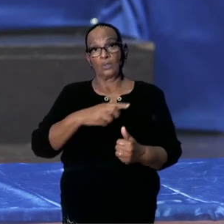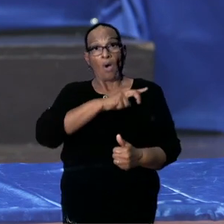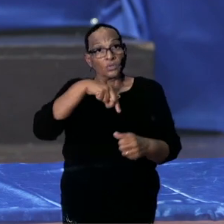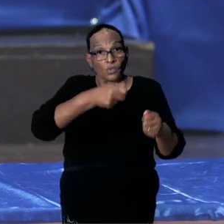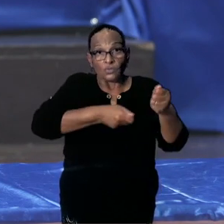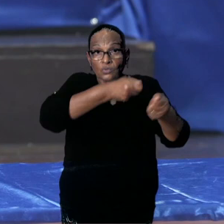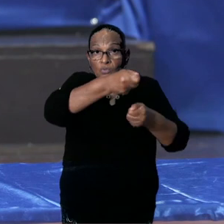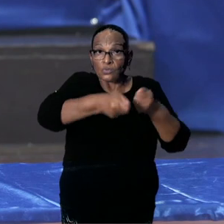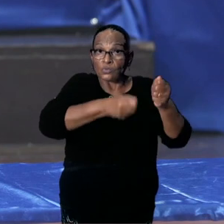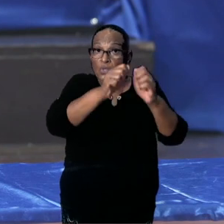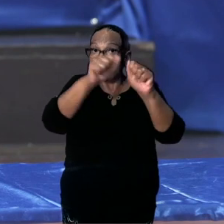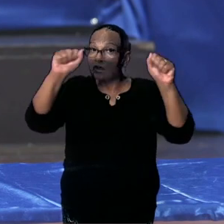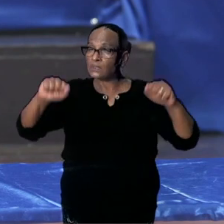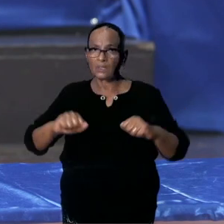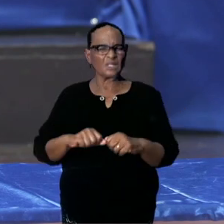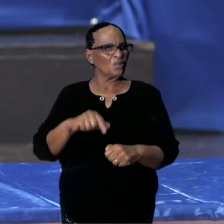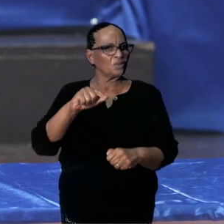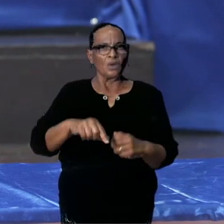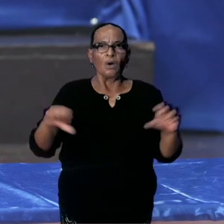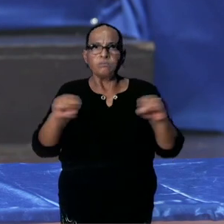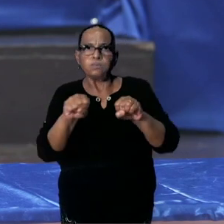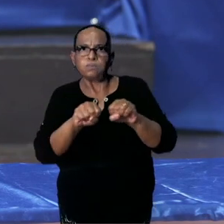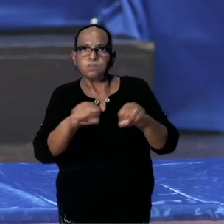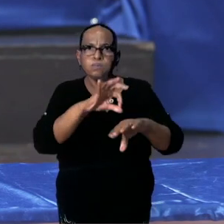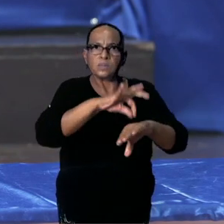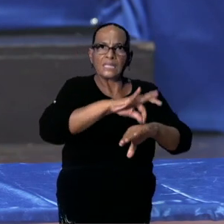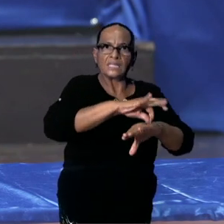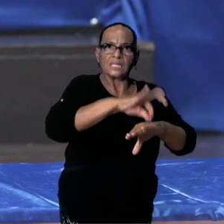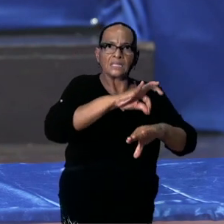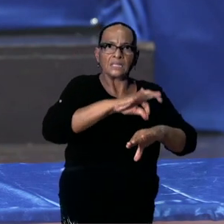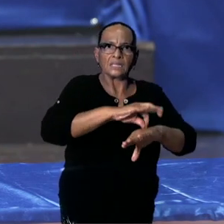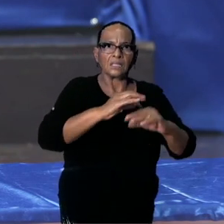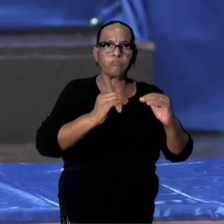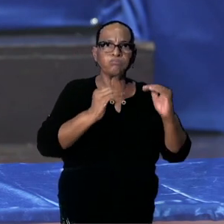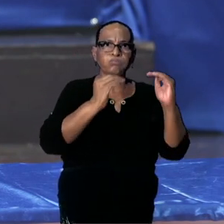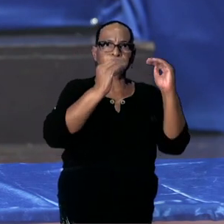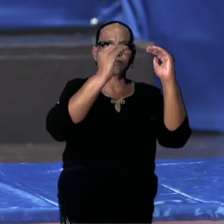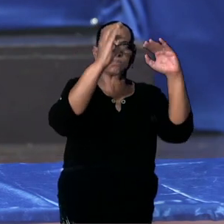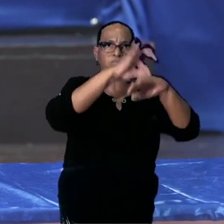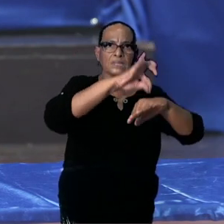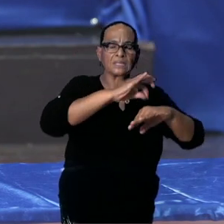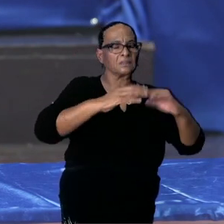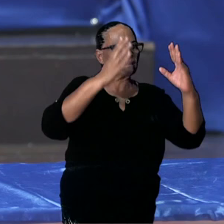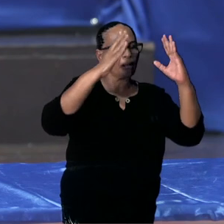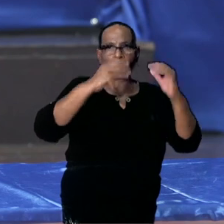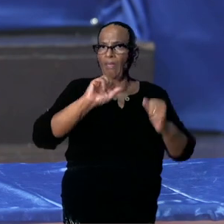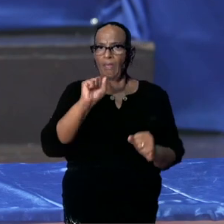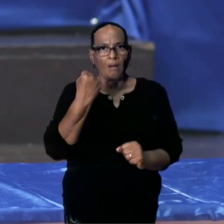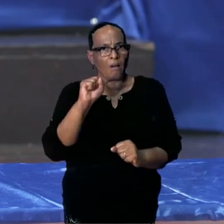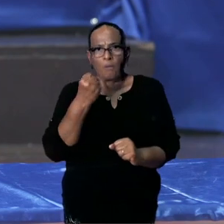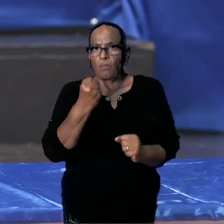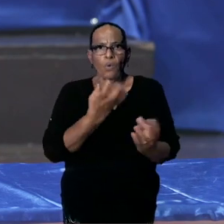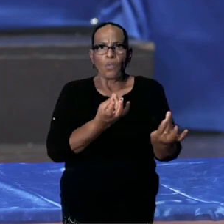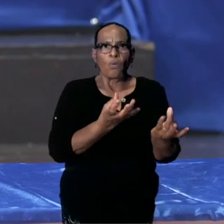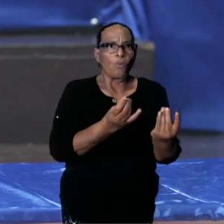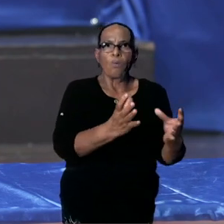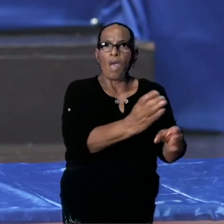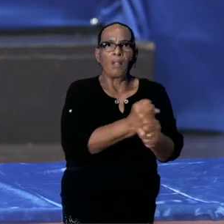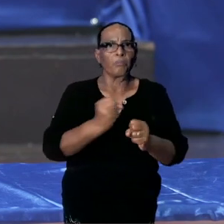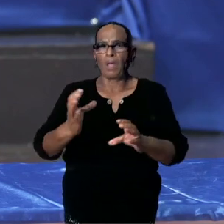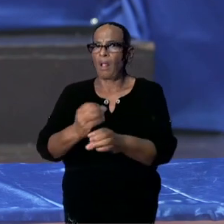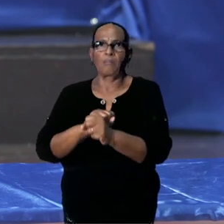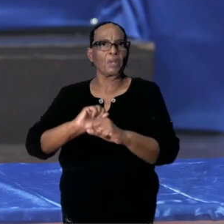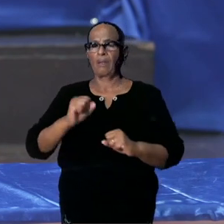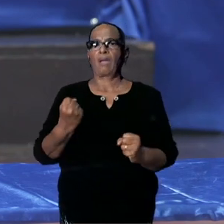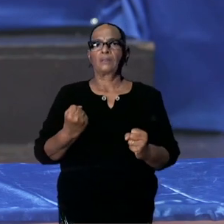kan het niet aan als er een stijging is van gevallen. Inderdaad moet ik ook toegeven dat als we